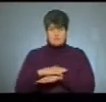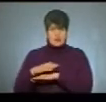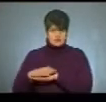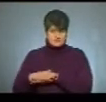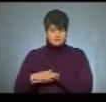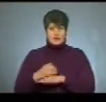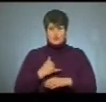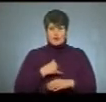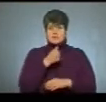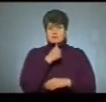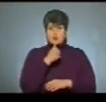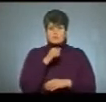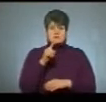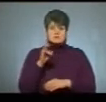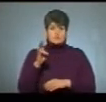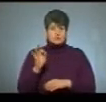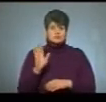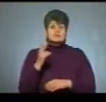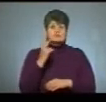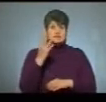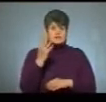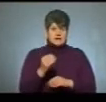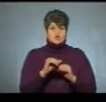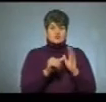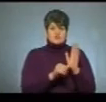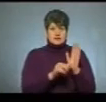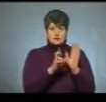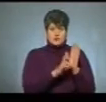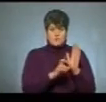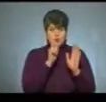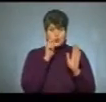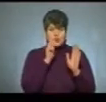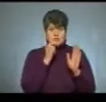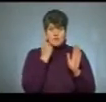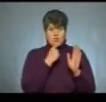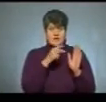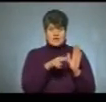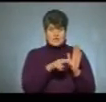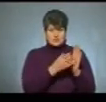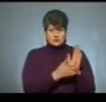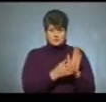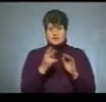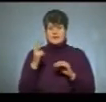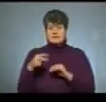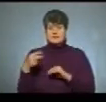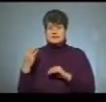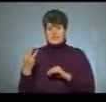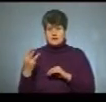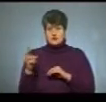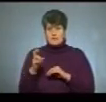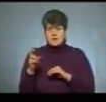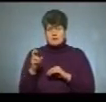в нас пробне тестування відбуватиметься у два дні. 16 березня з української мови і літератури і 23 березня